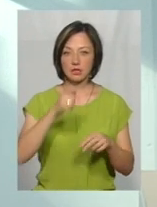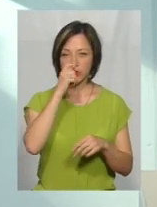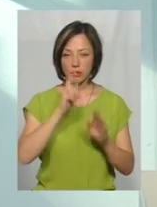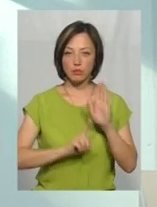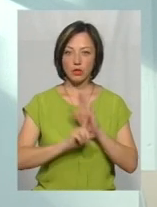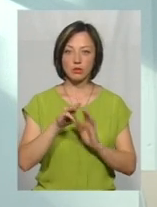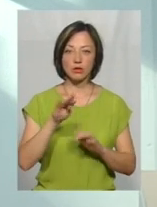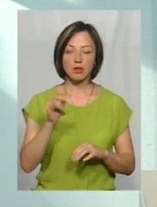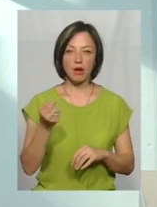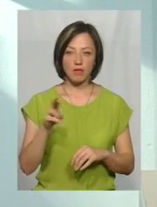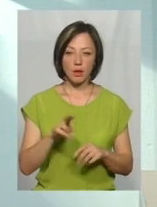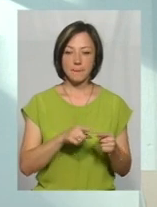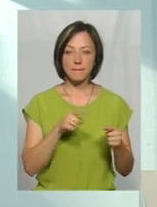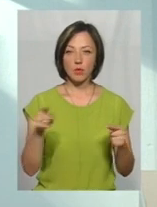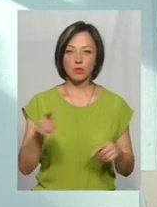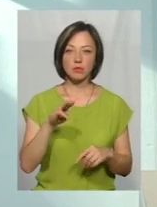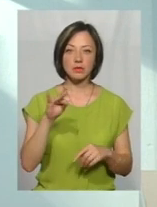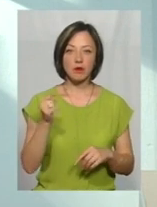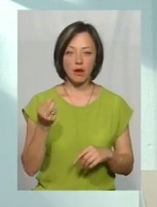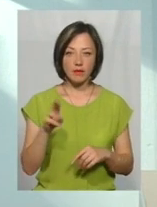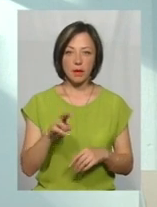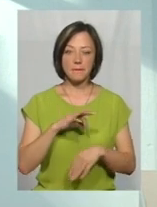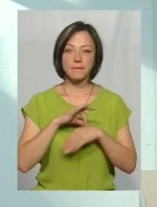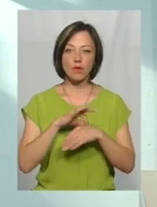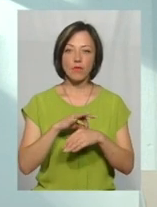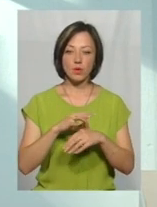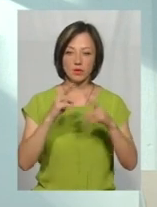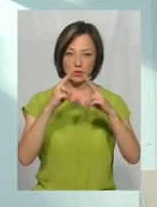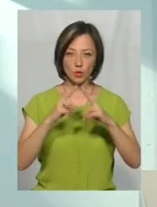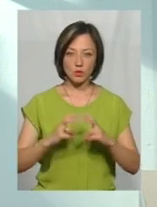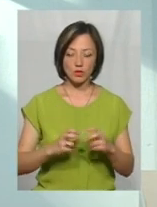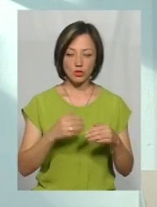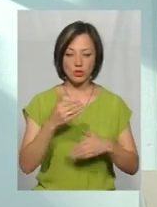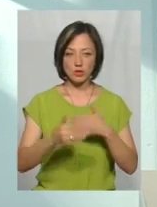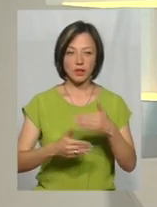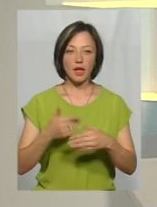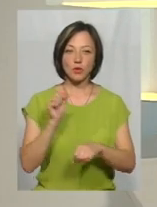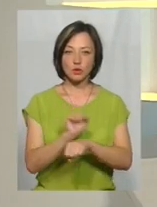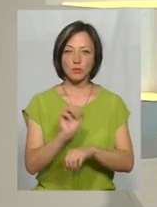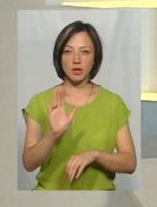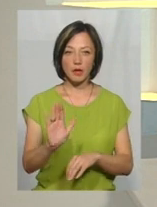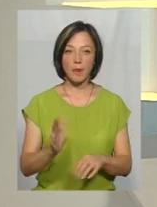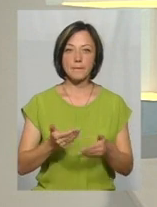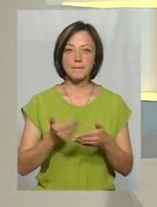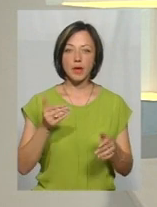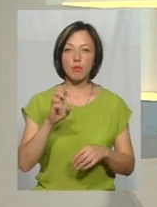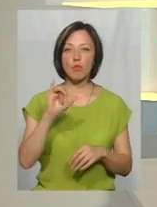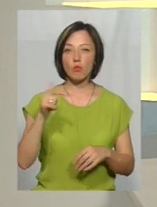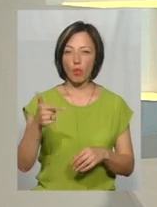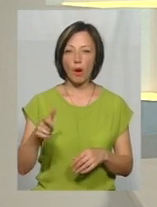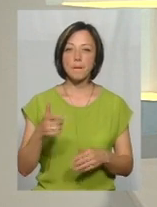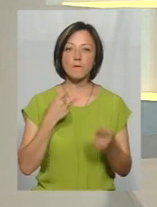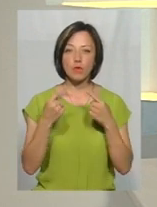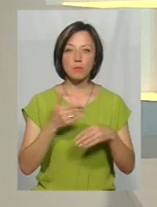початок травня. Тобто протягом травня ми проводили серію досліджень. А от я вас зупиню трошки, тому що ми про Південний Буг, зокрема,